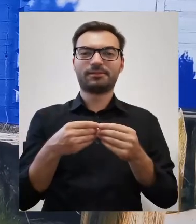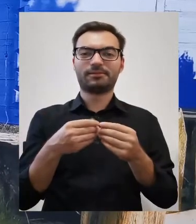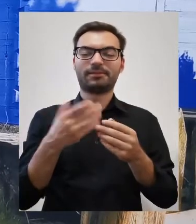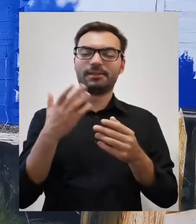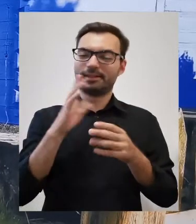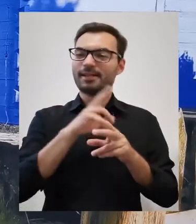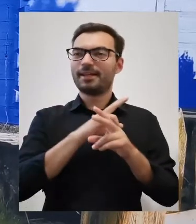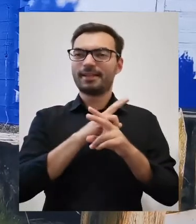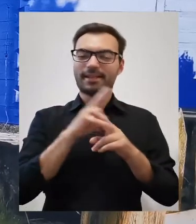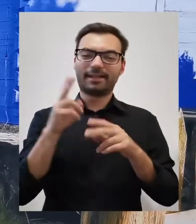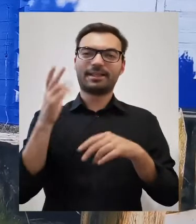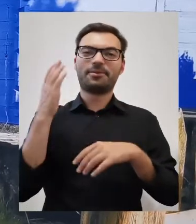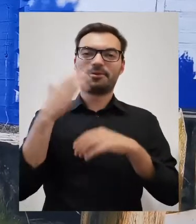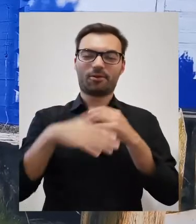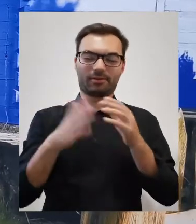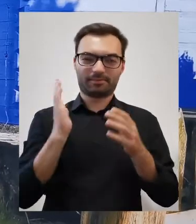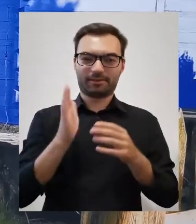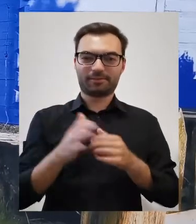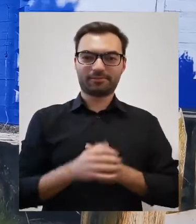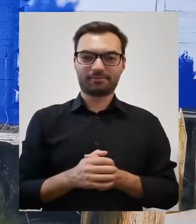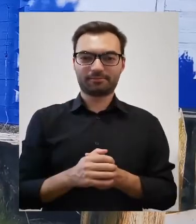skończymy jednako.